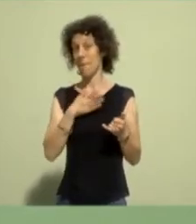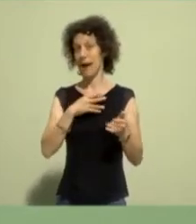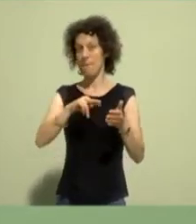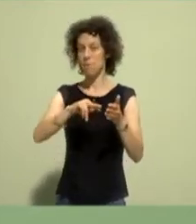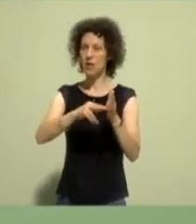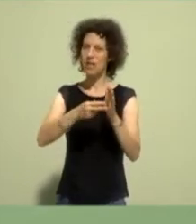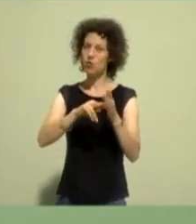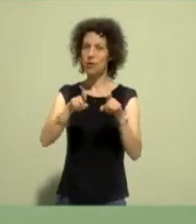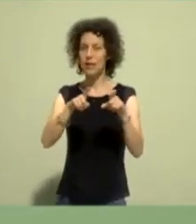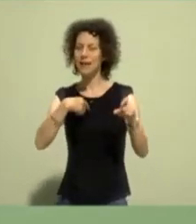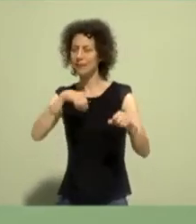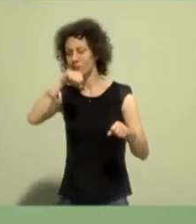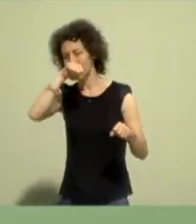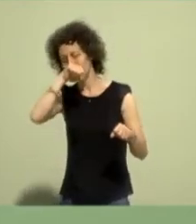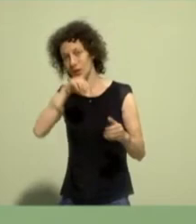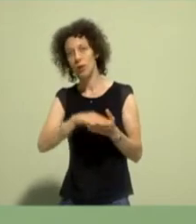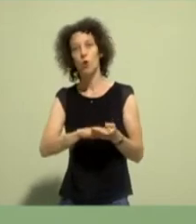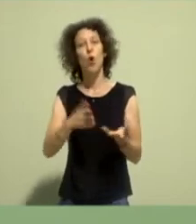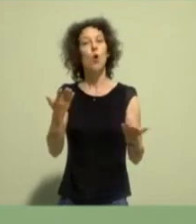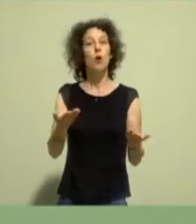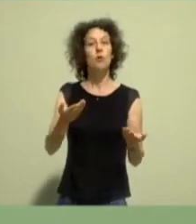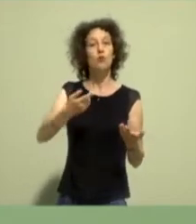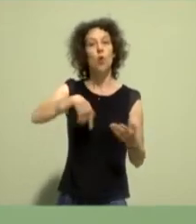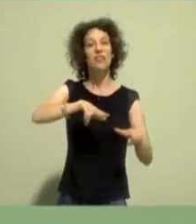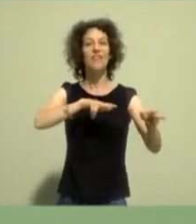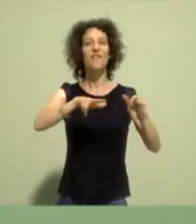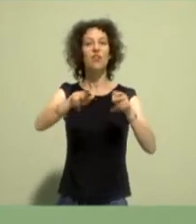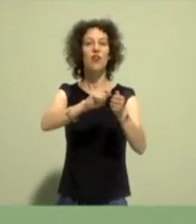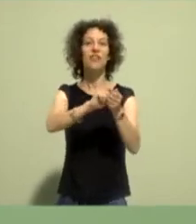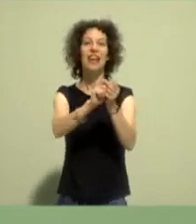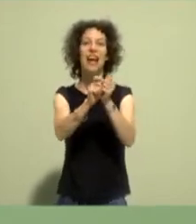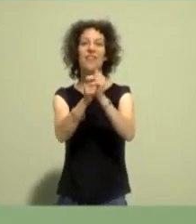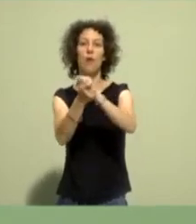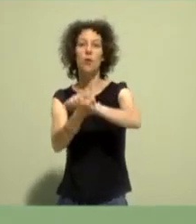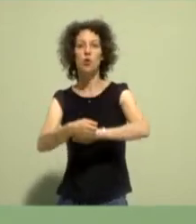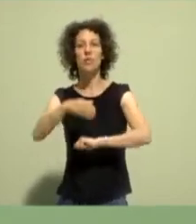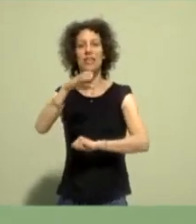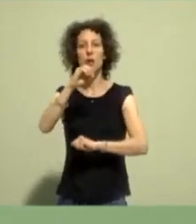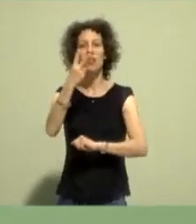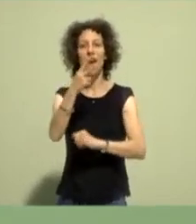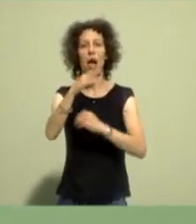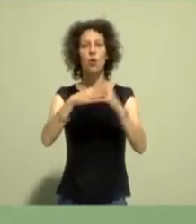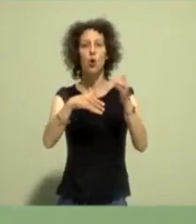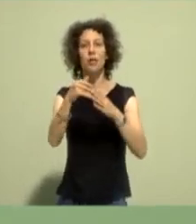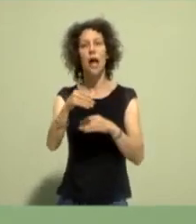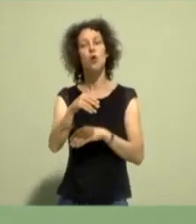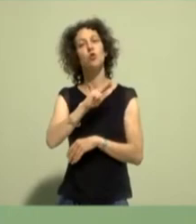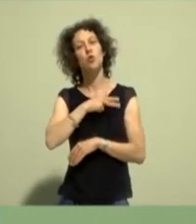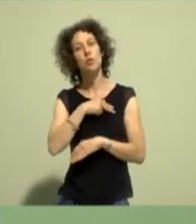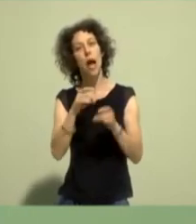Herzensthemen kommen, der Transformation unserer Wirtschaft hin zu einer CO2-neutralen und sozial-ökologischen.